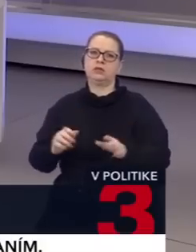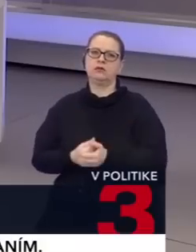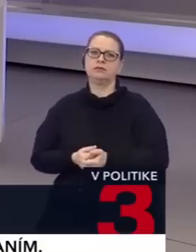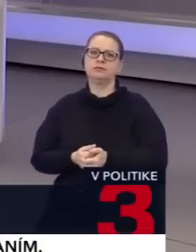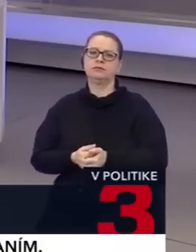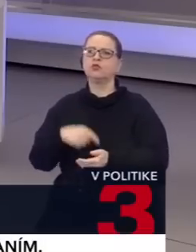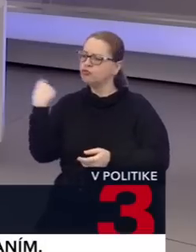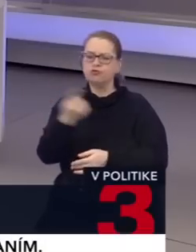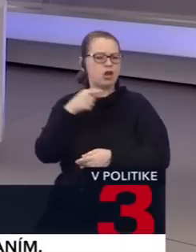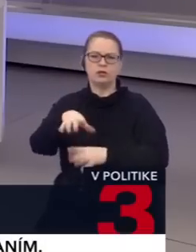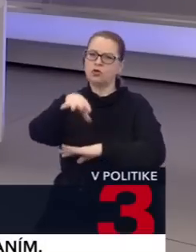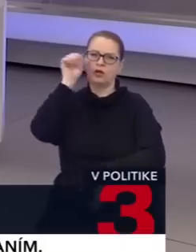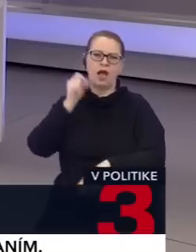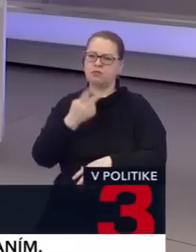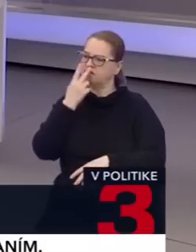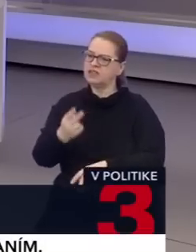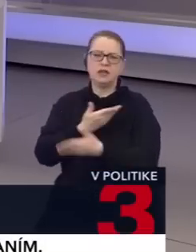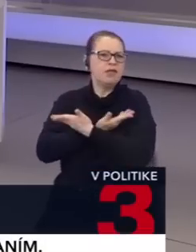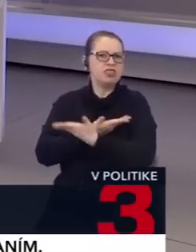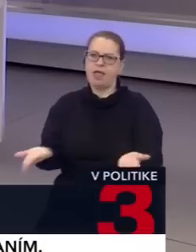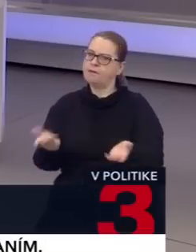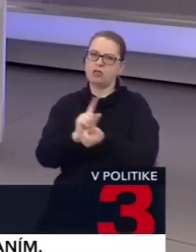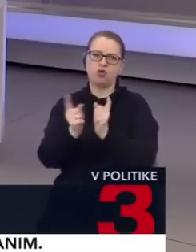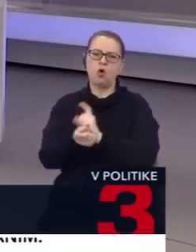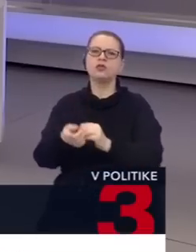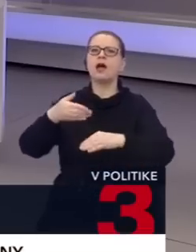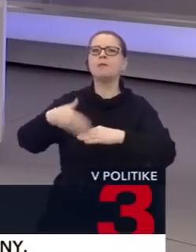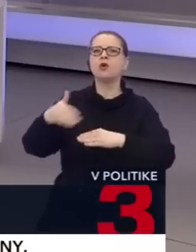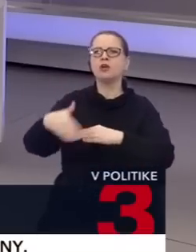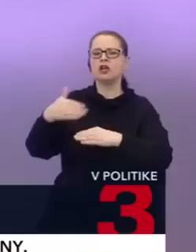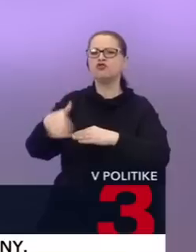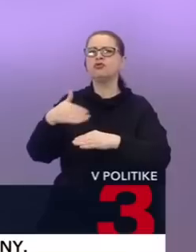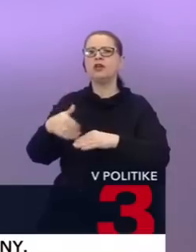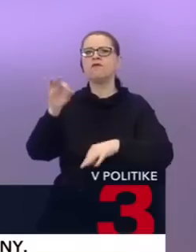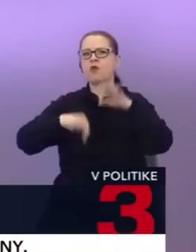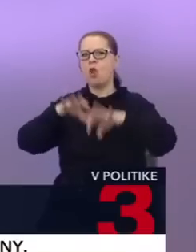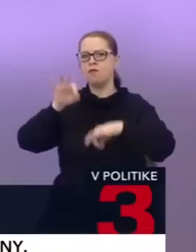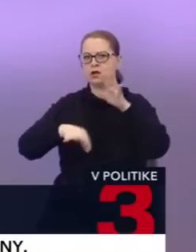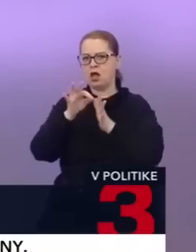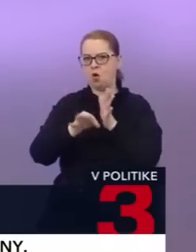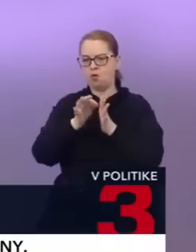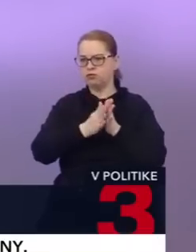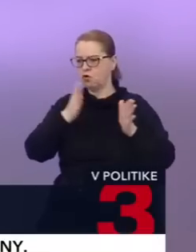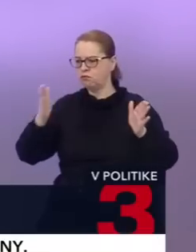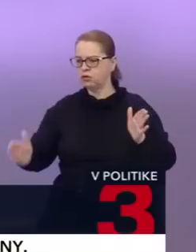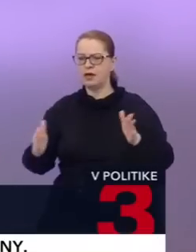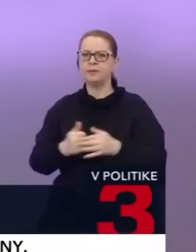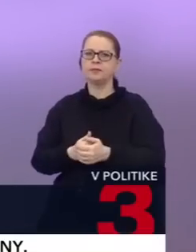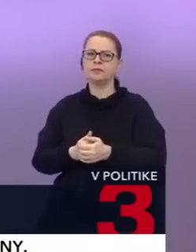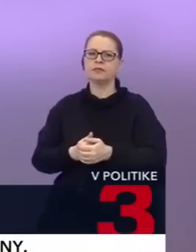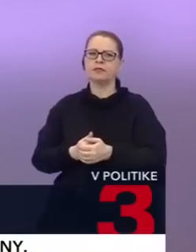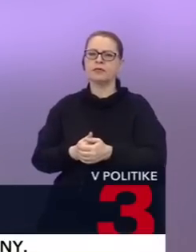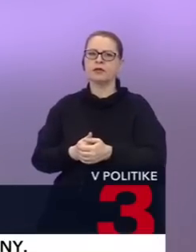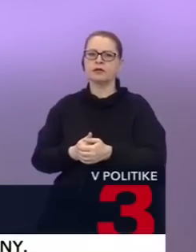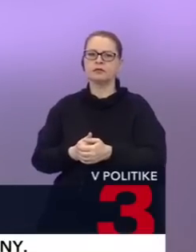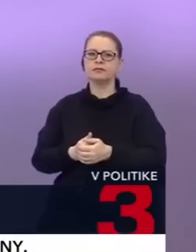pretože nie je dohoda na pokračovaní do konca volebného obdobia. Takže toto je jeden ten mantinel, v ktorom sa pohybujeme, a druhý